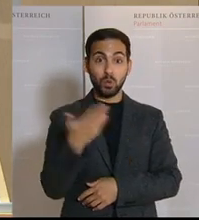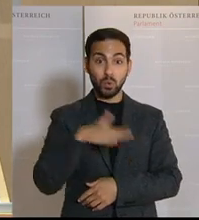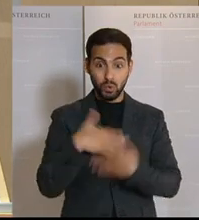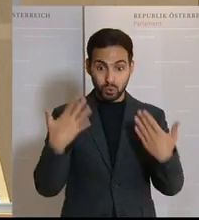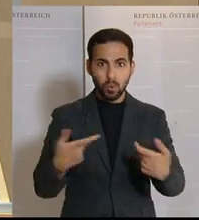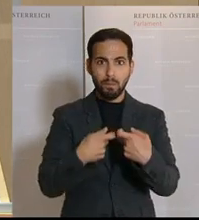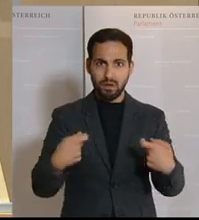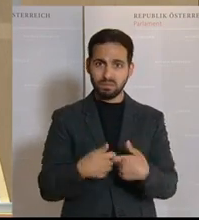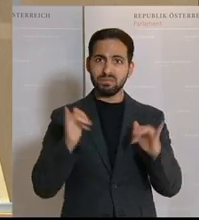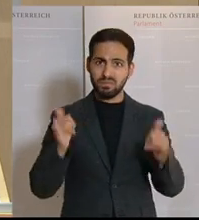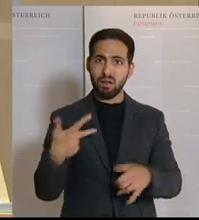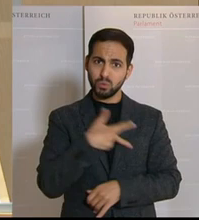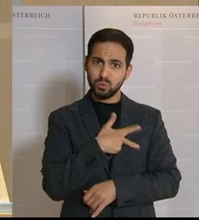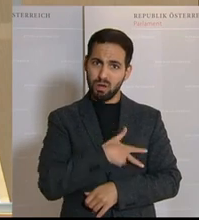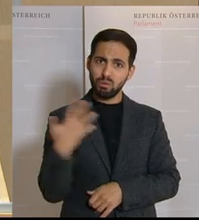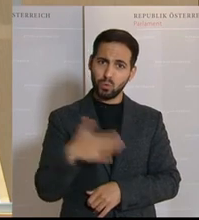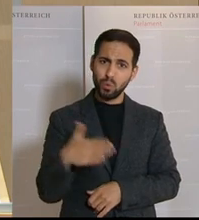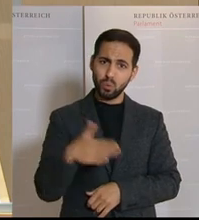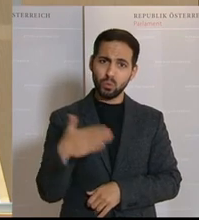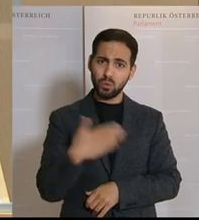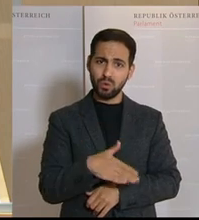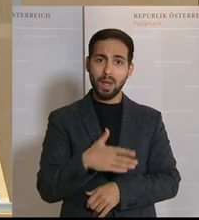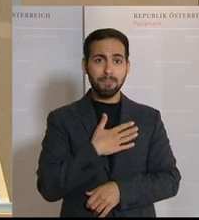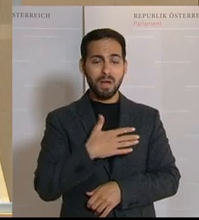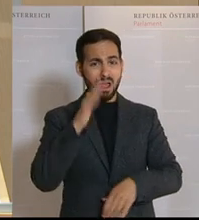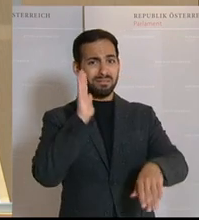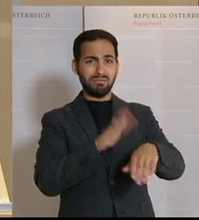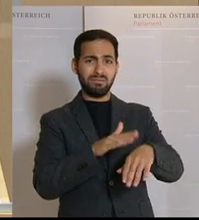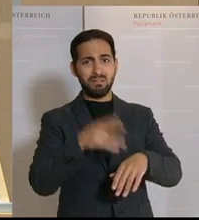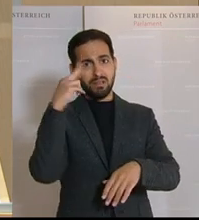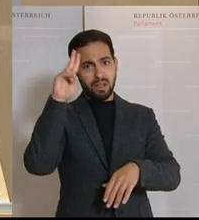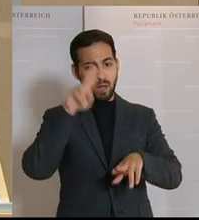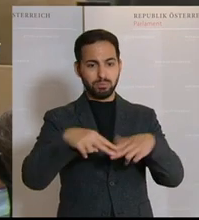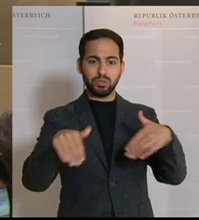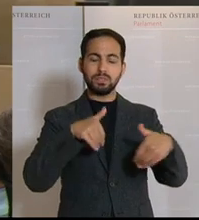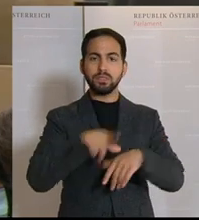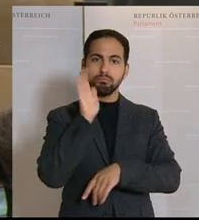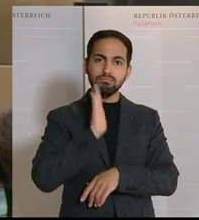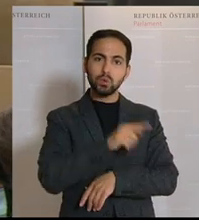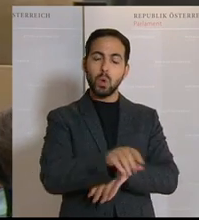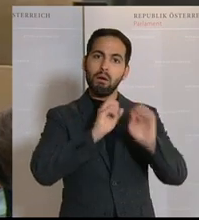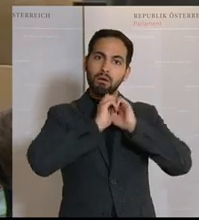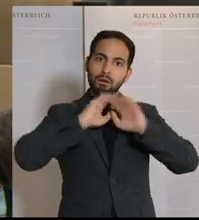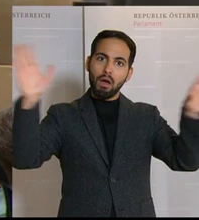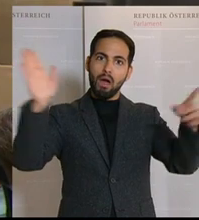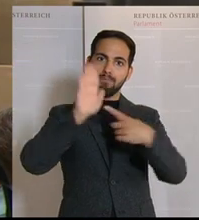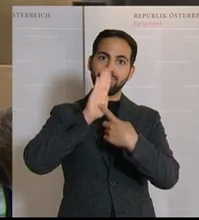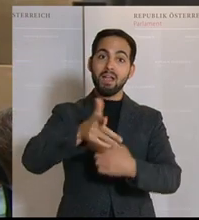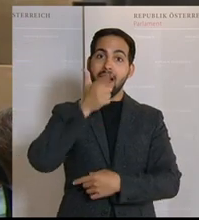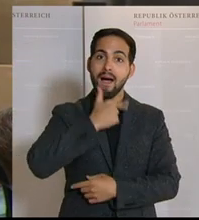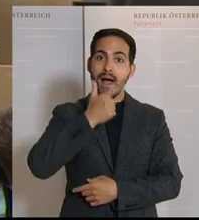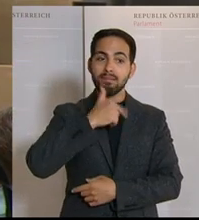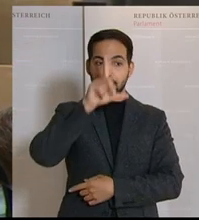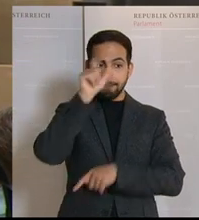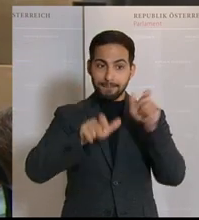Und es ist unbedingt notwendig, Herr Bundesminister, mein Appell wirklich an dich, eine ganz klare Aussage zu treffen, dass den alten Menschen